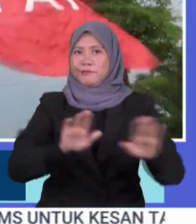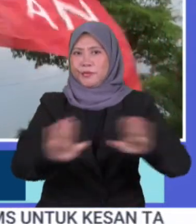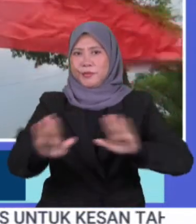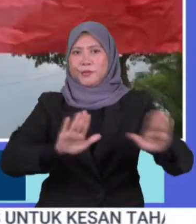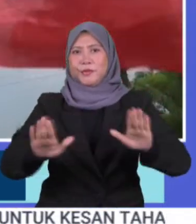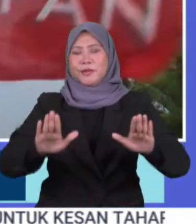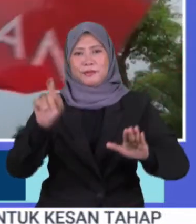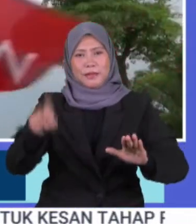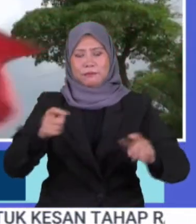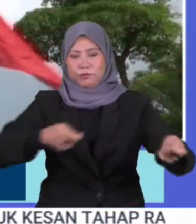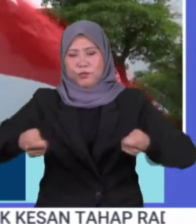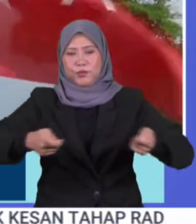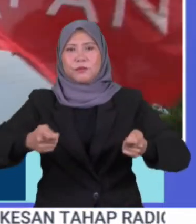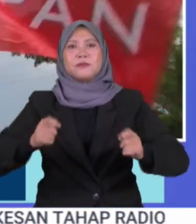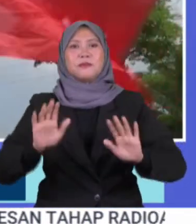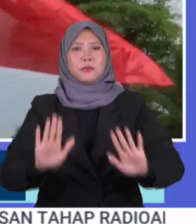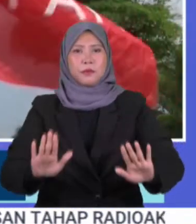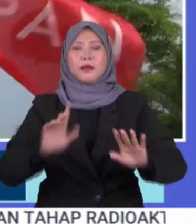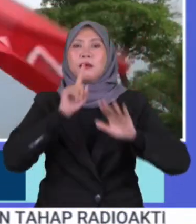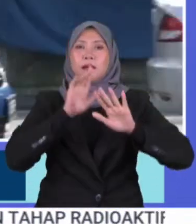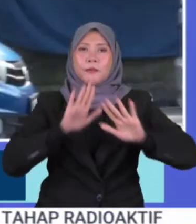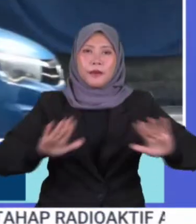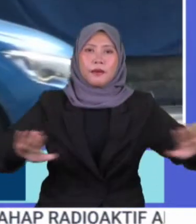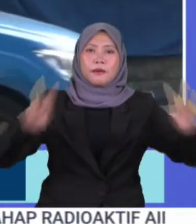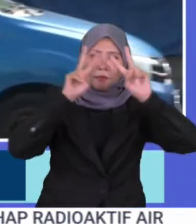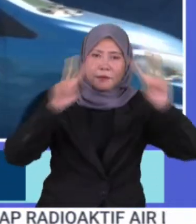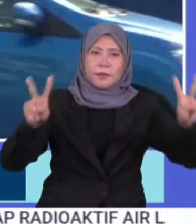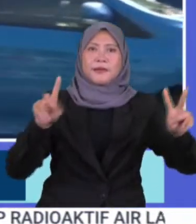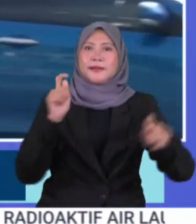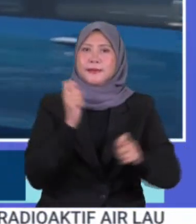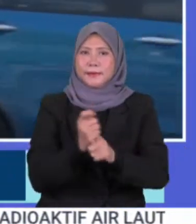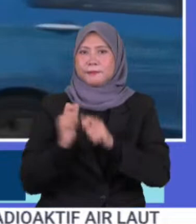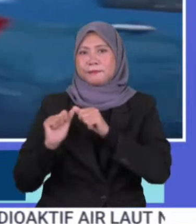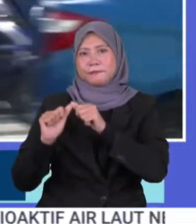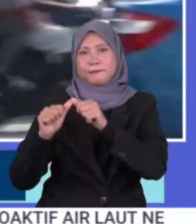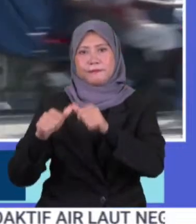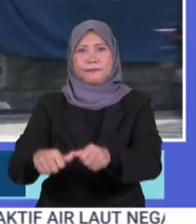berkempen secara berkhidmat agar keamanan dapat dikekalkan